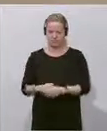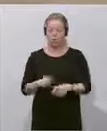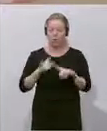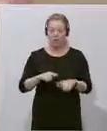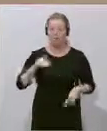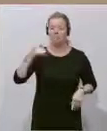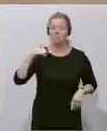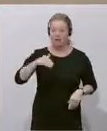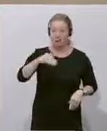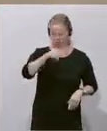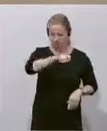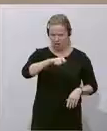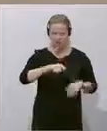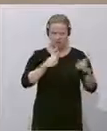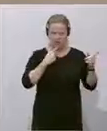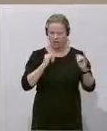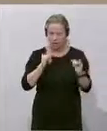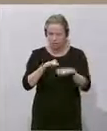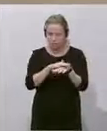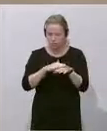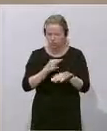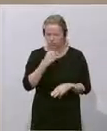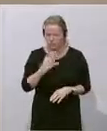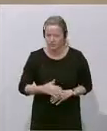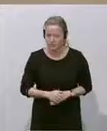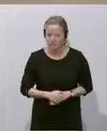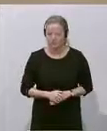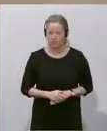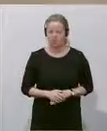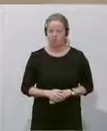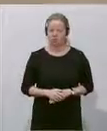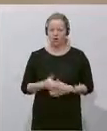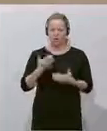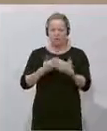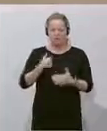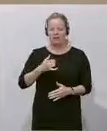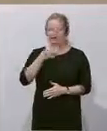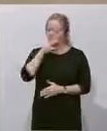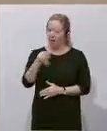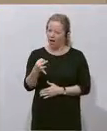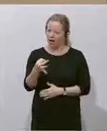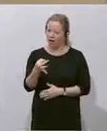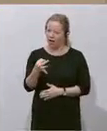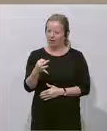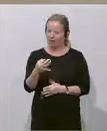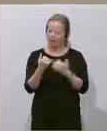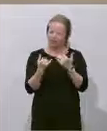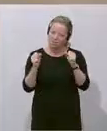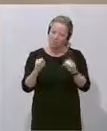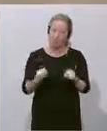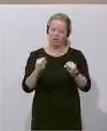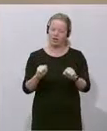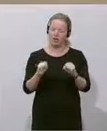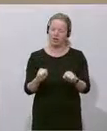Und Milliardären, Entschuldigung, ja. Und da stelle ich eine Frage. Bitte, wie schafft man es, wenn